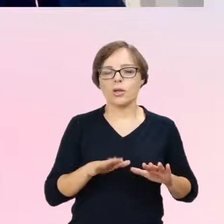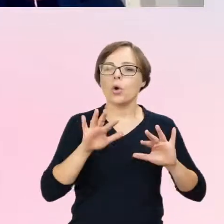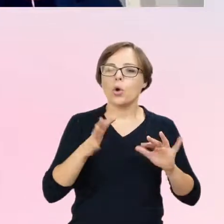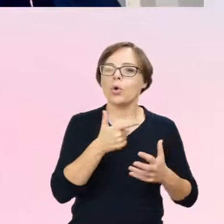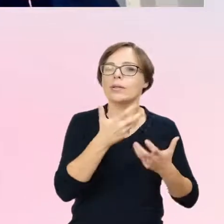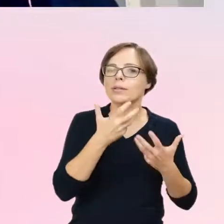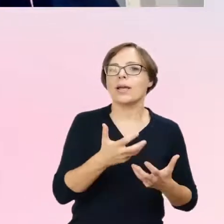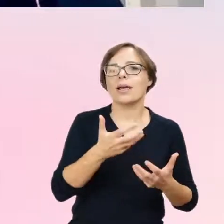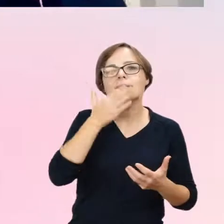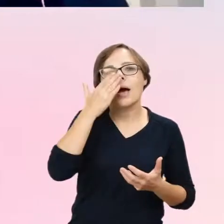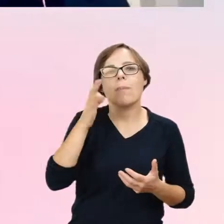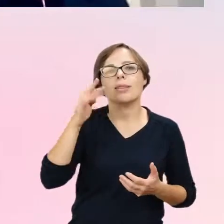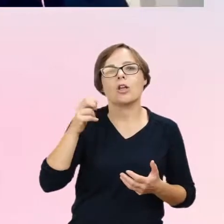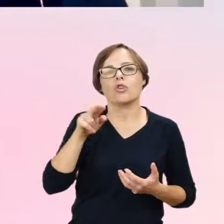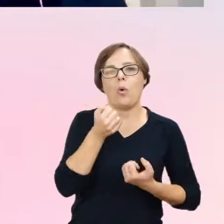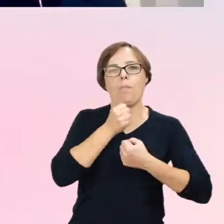zapach